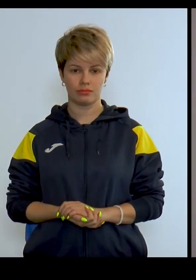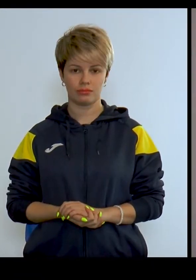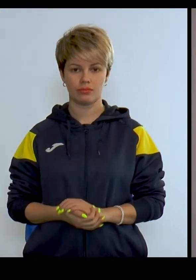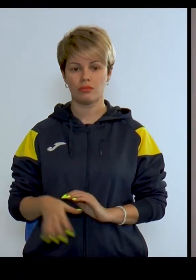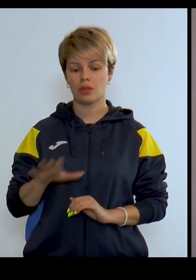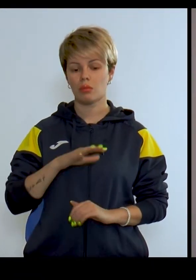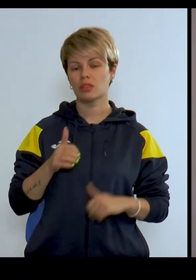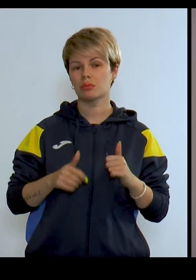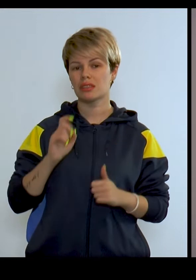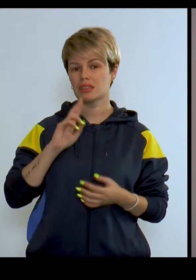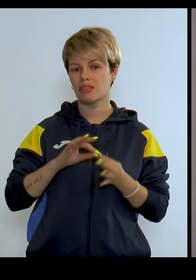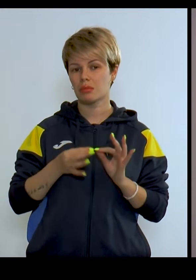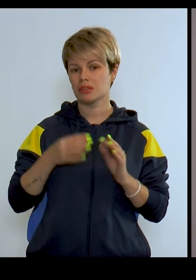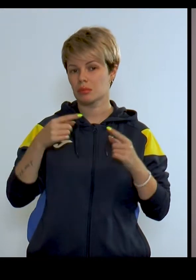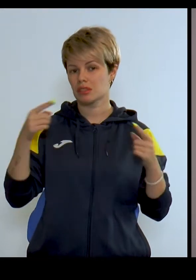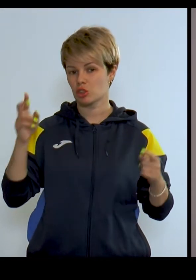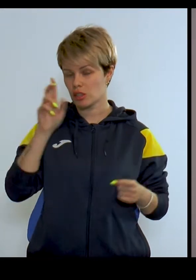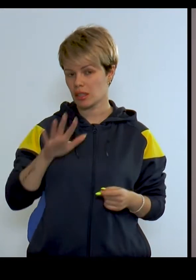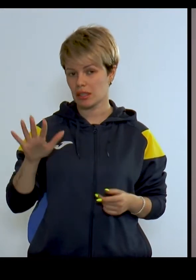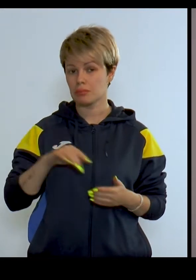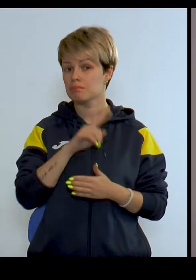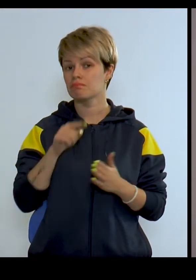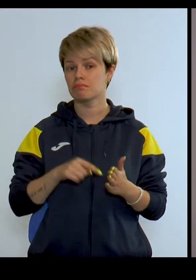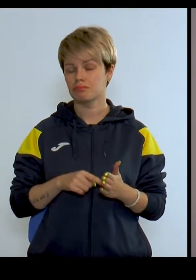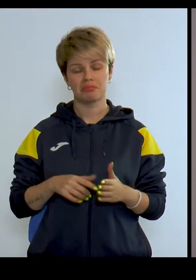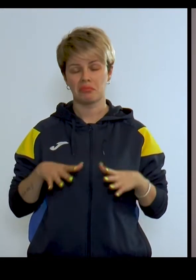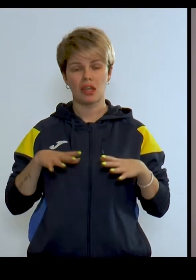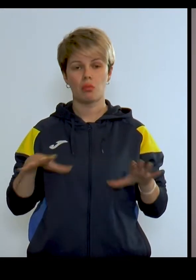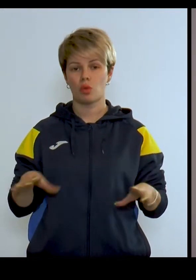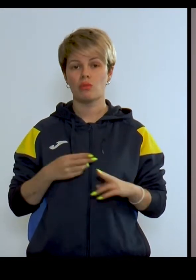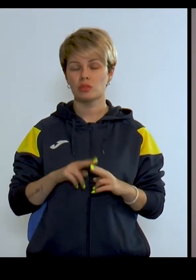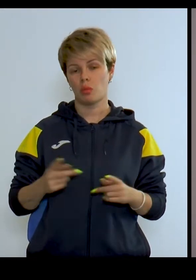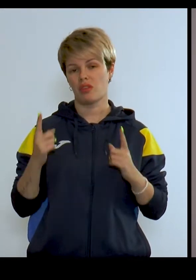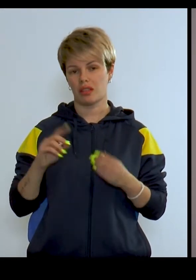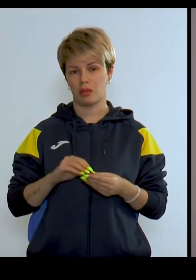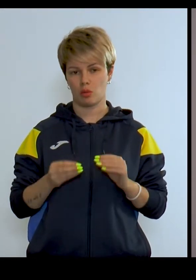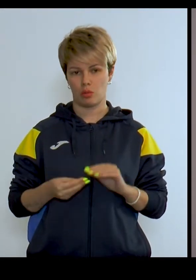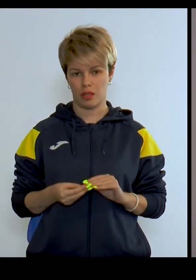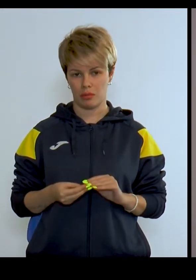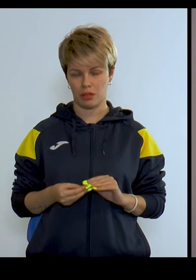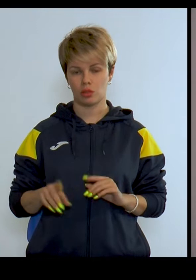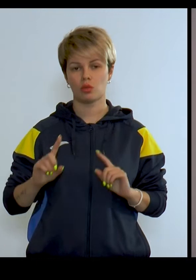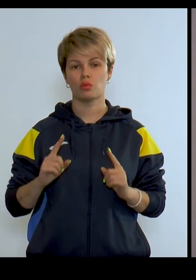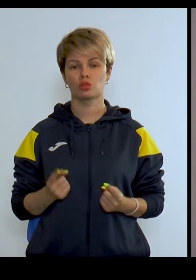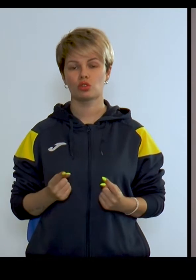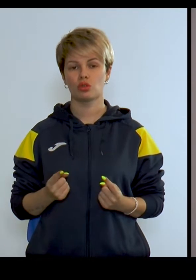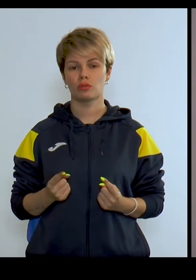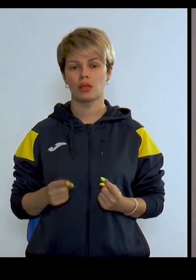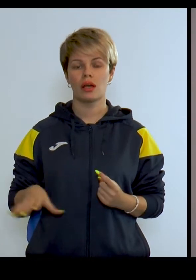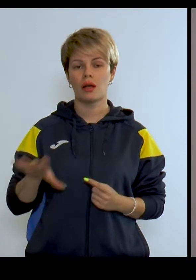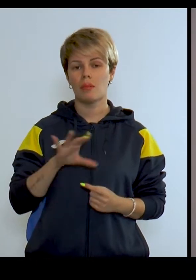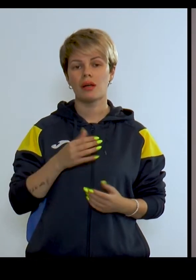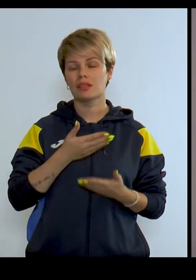Чи були у вас змагання з Дефлімпійцями з інших країн? Не було і в цьому полягає велика проблема Тому що